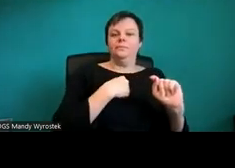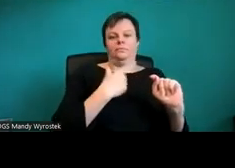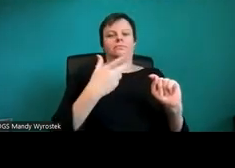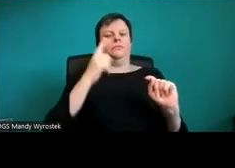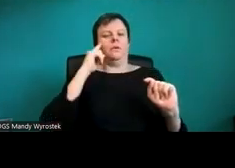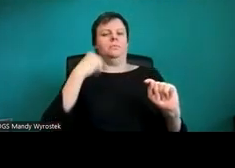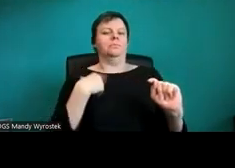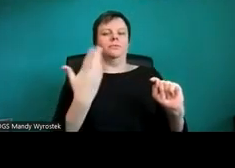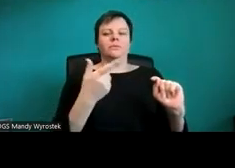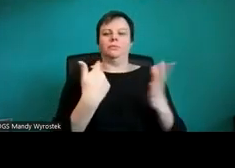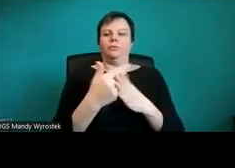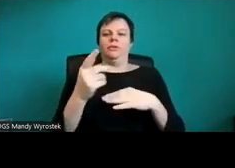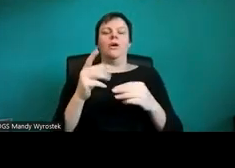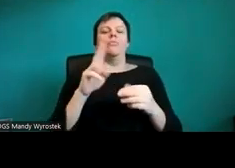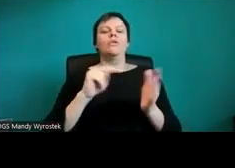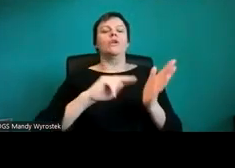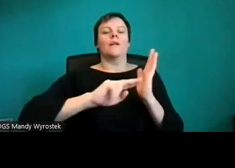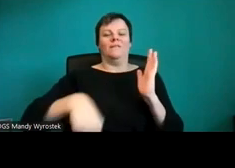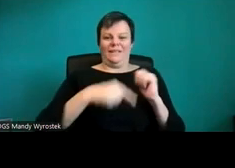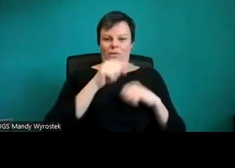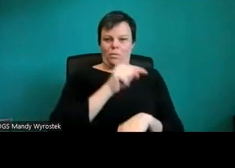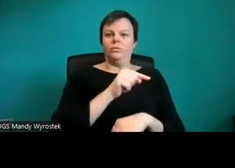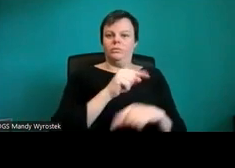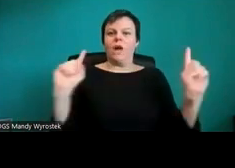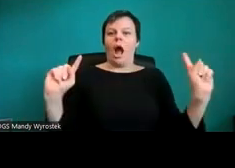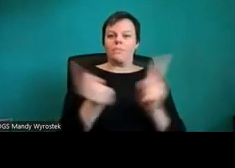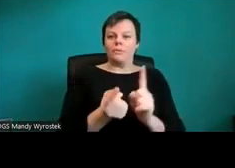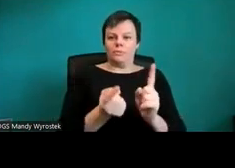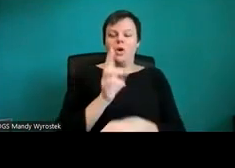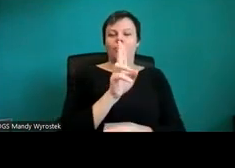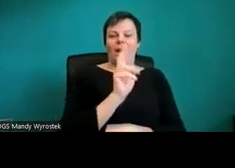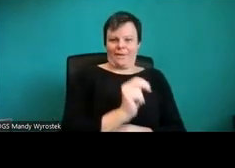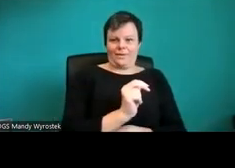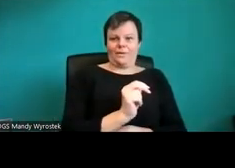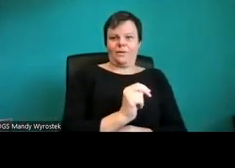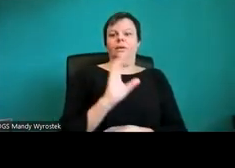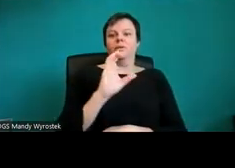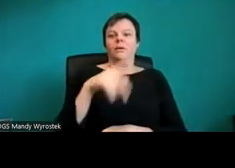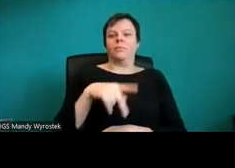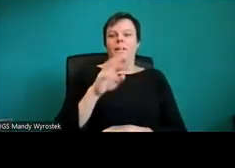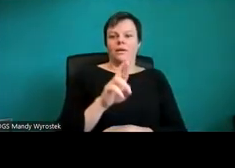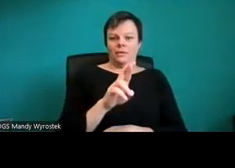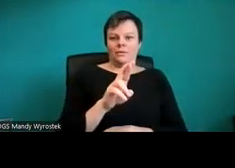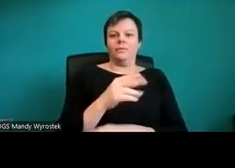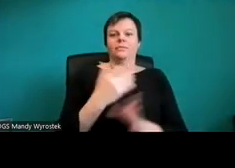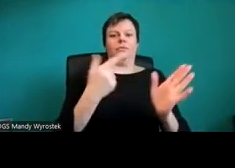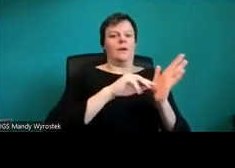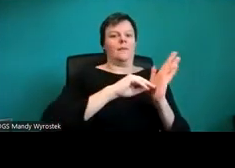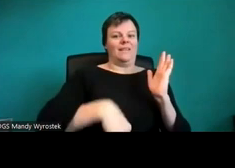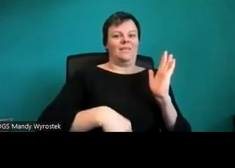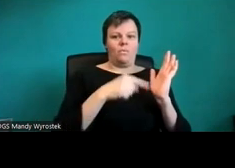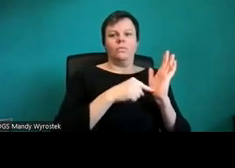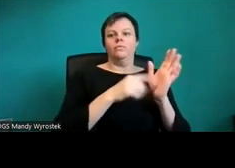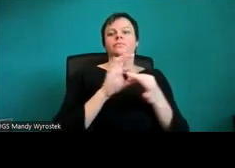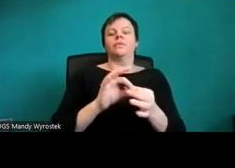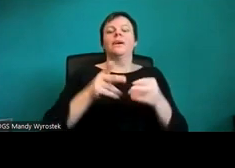of Persons with Disabilities. Wenn ich da jetzt einen Link hinterlassen möchte, dann könnte ich das natürlich so machen, dass ich